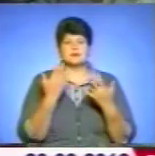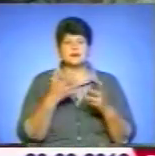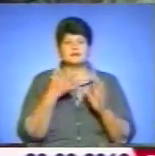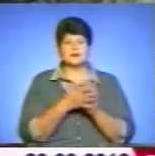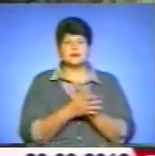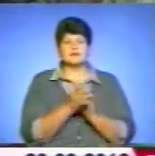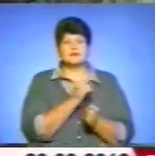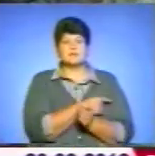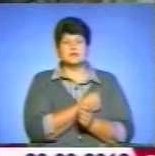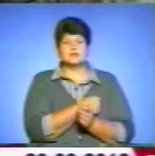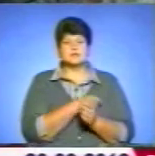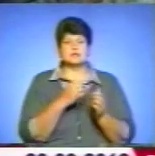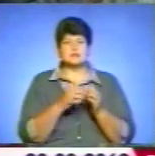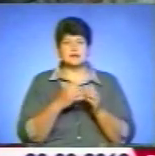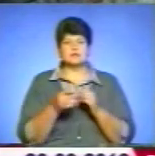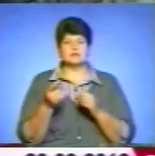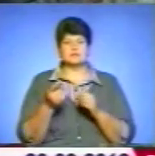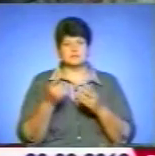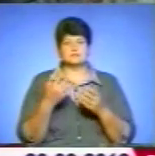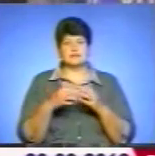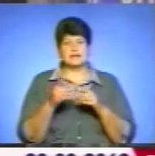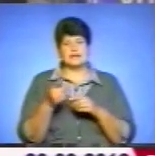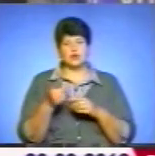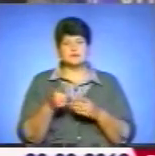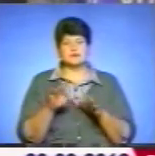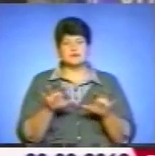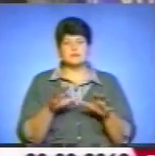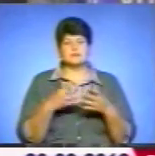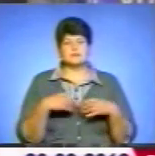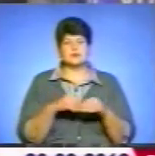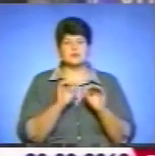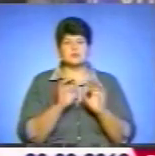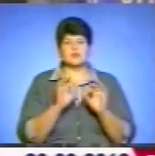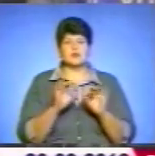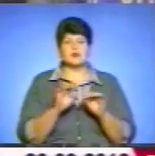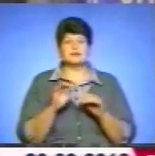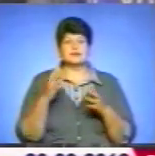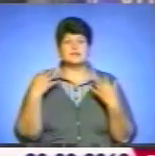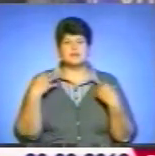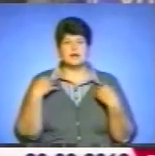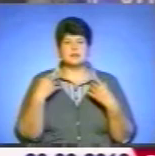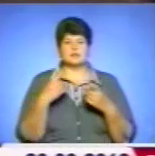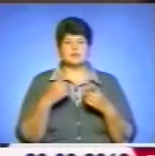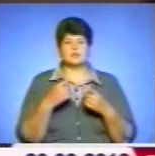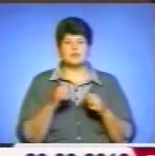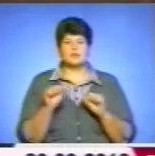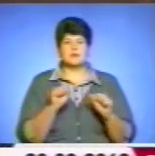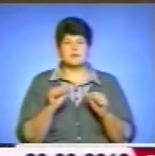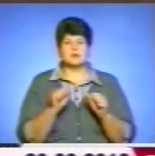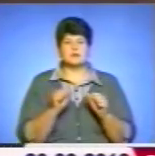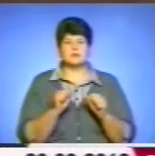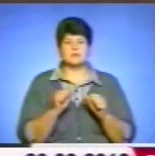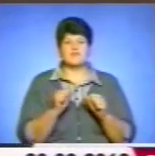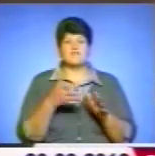середньостатистична тернопільська сім'я, розповіла Ольга Стрельцова, начальник управління обстежень домогосподарства. Витрати на